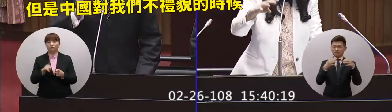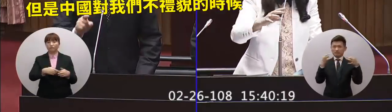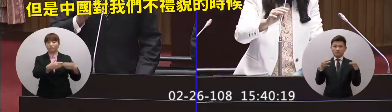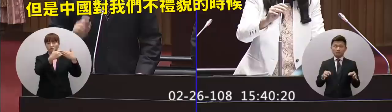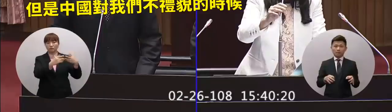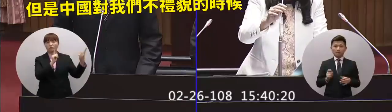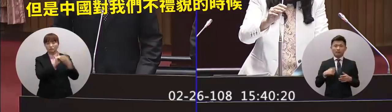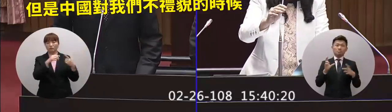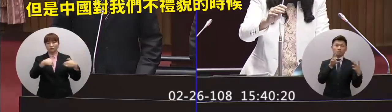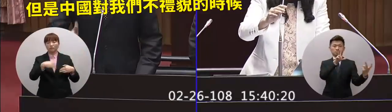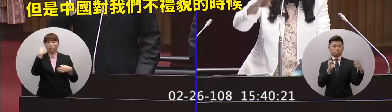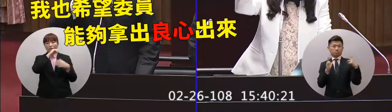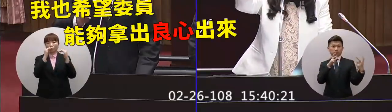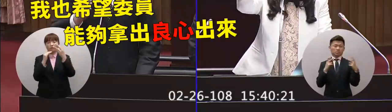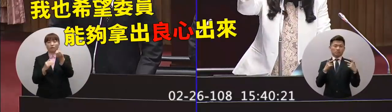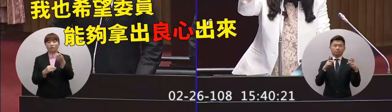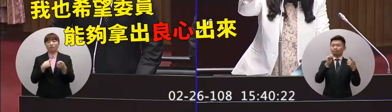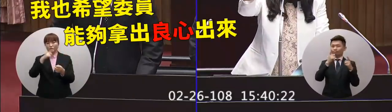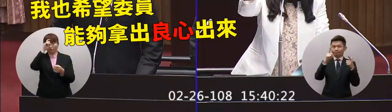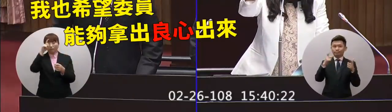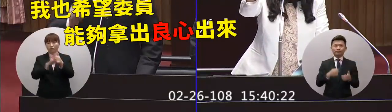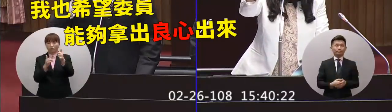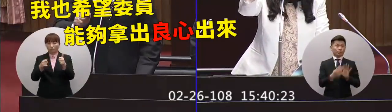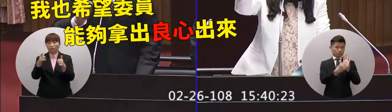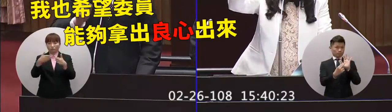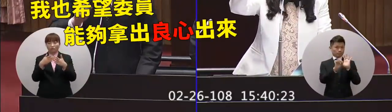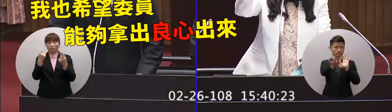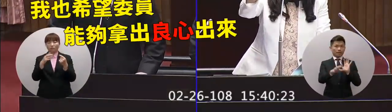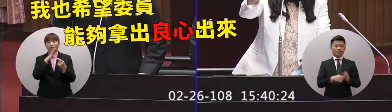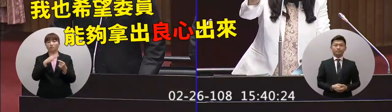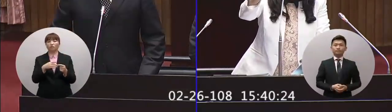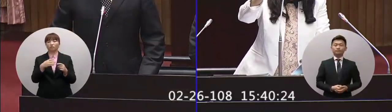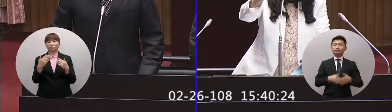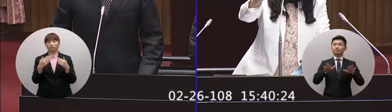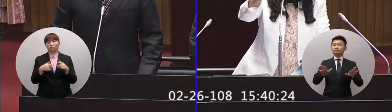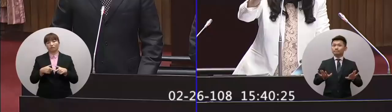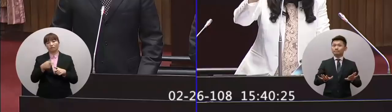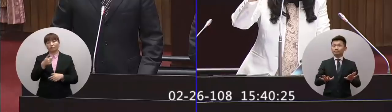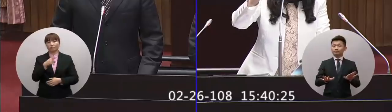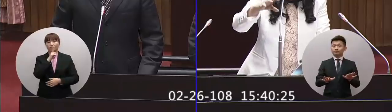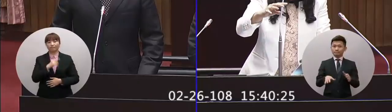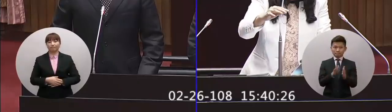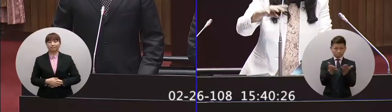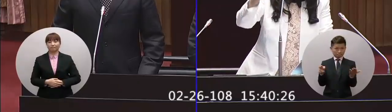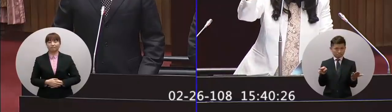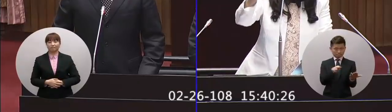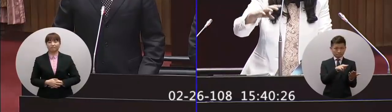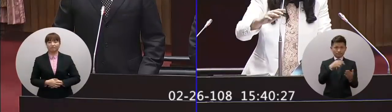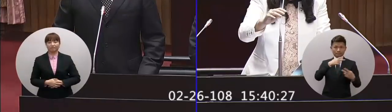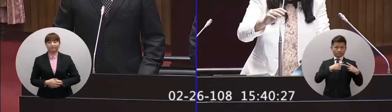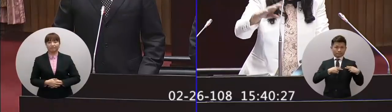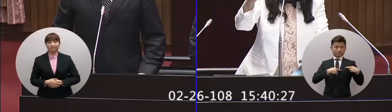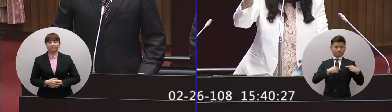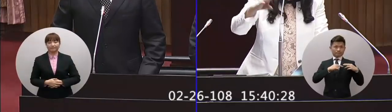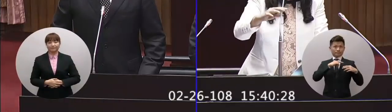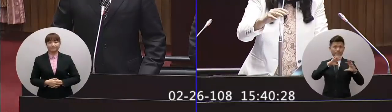中國對我們不禮貌的時候我也希望委員能夠拿出良心出來現在來看我們現在來看蔡英文政府蔡